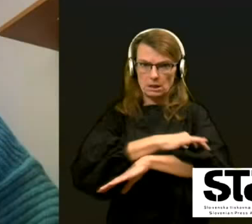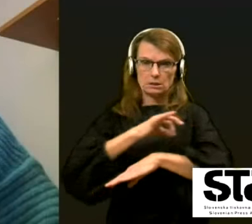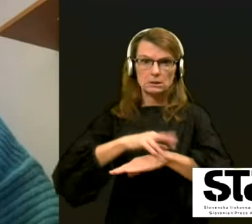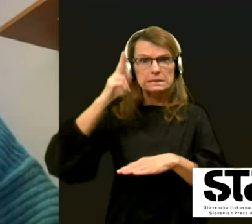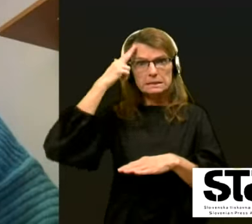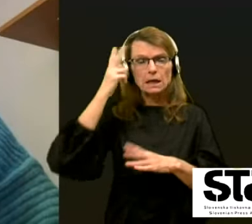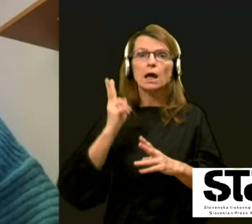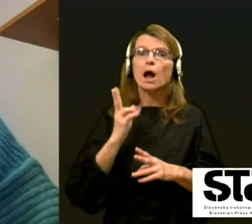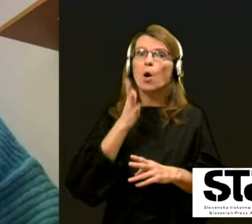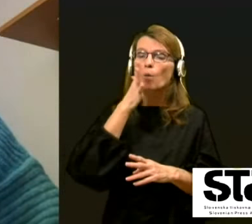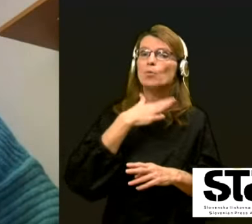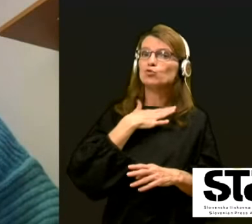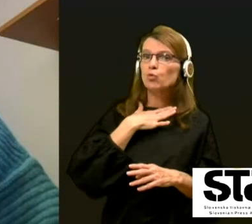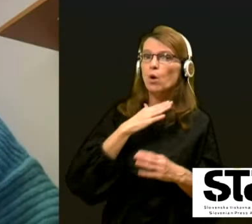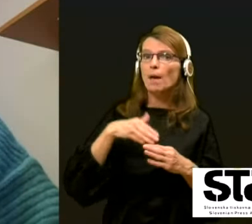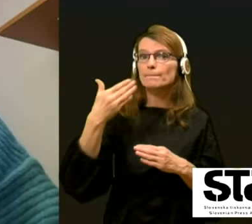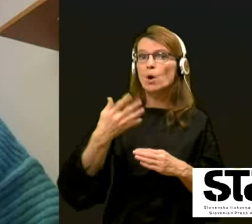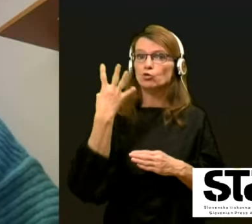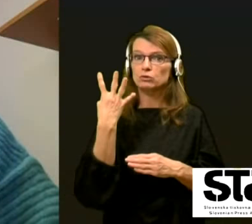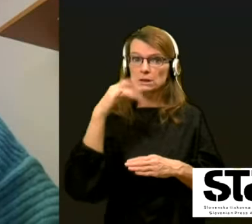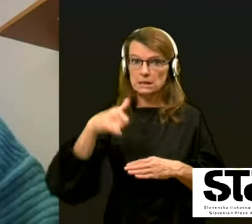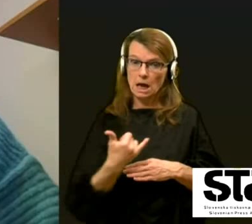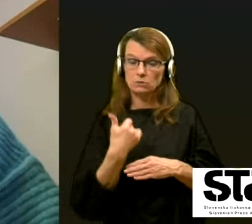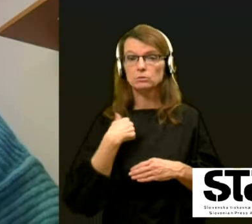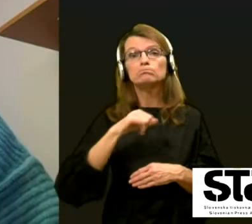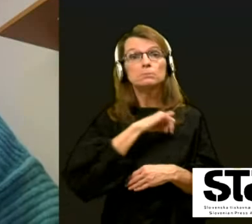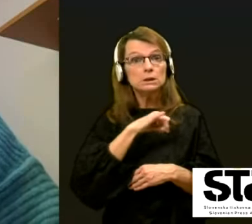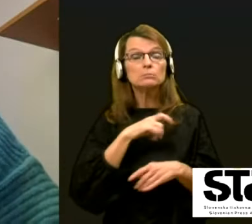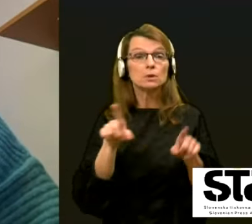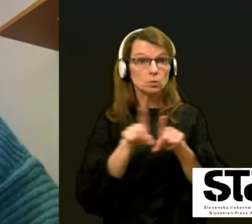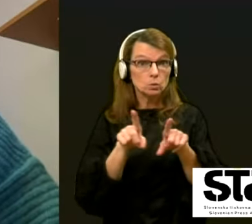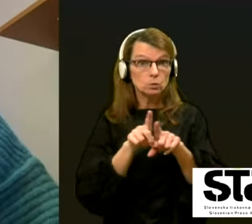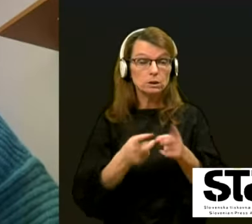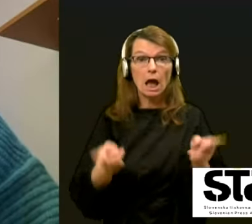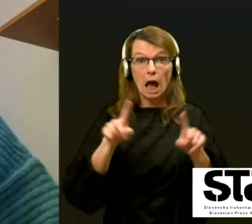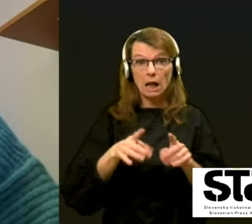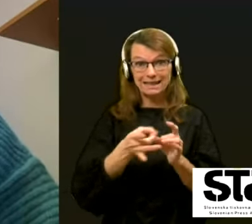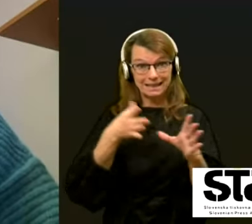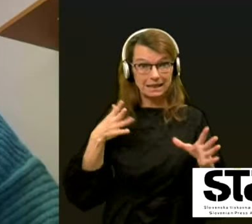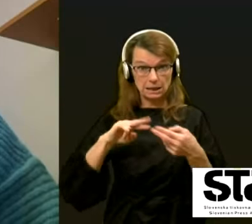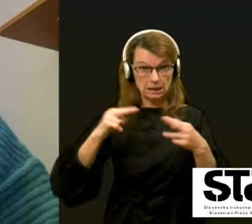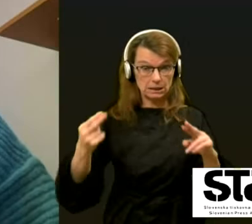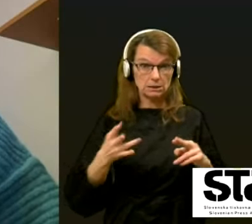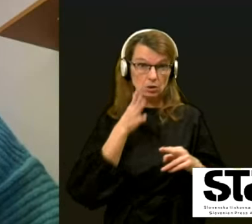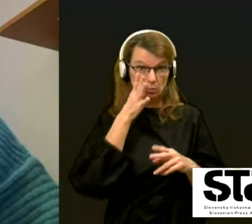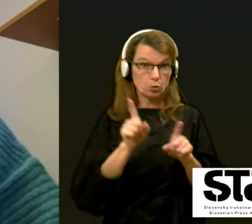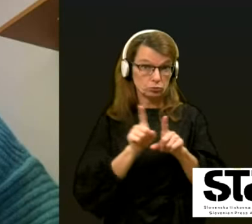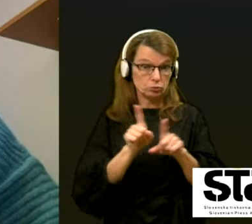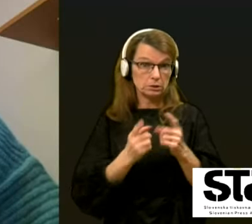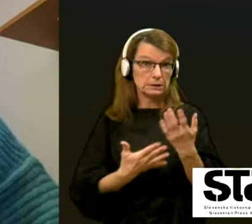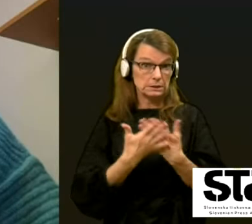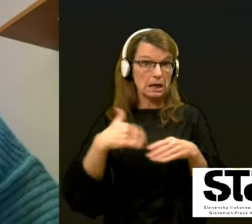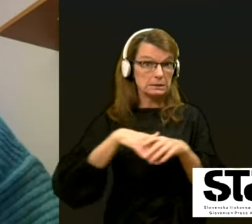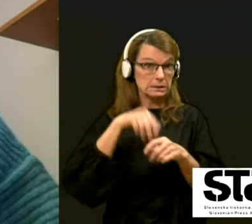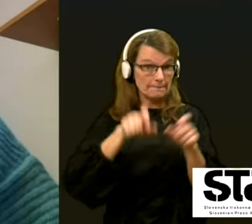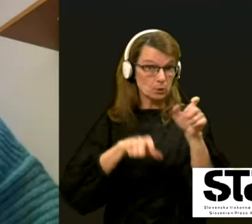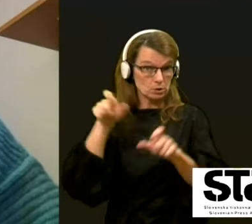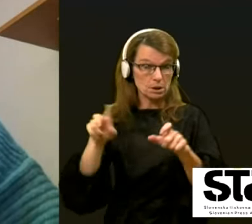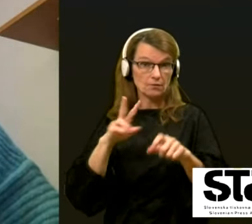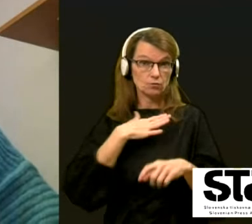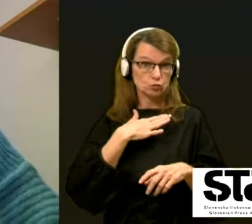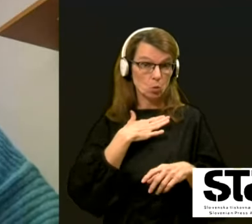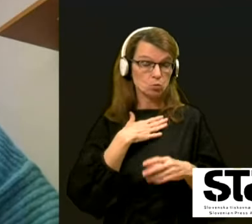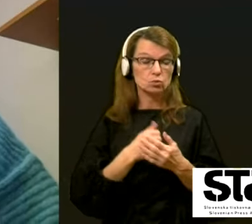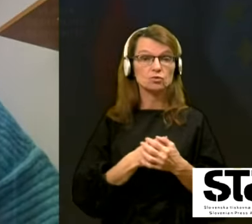kako bo šolami po 4. januarju, pa zanima me tudi, ali bodo hitri testi smisli tudi za zaposlene v šolstvu.